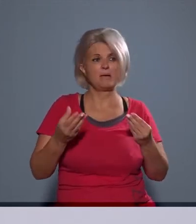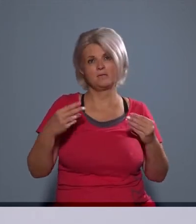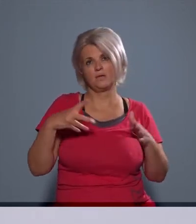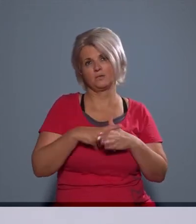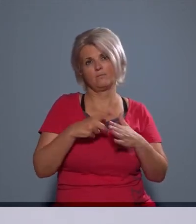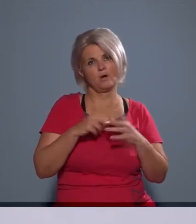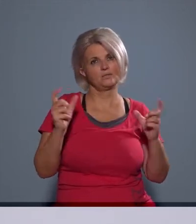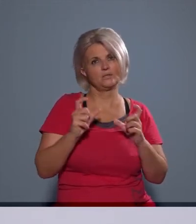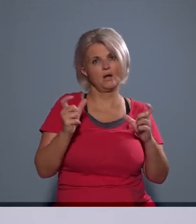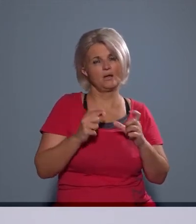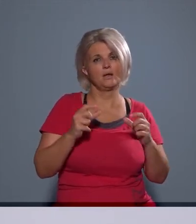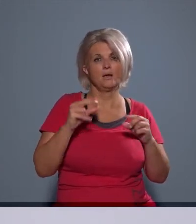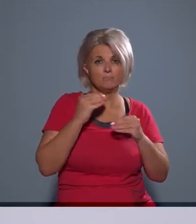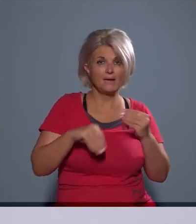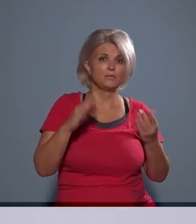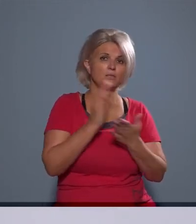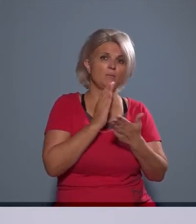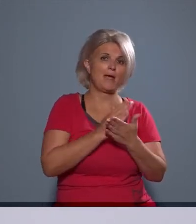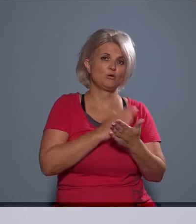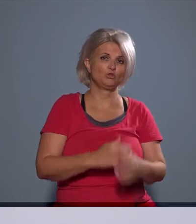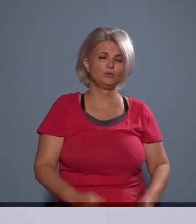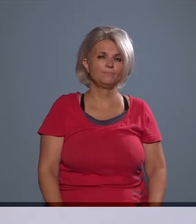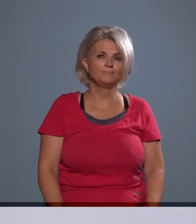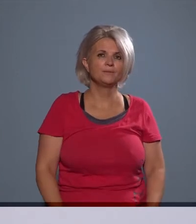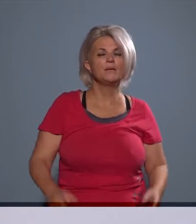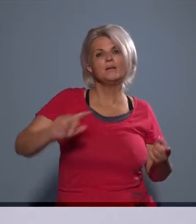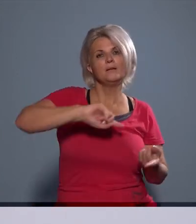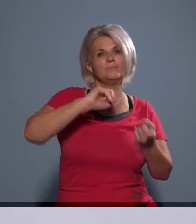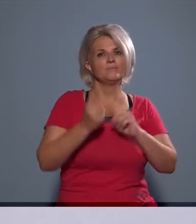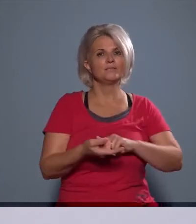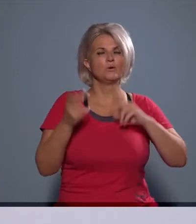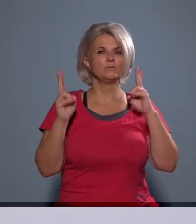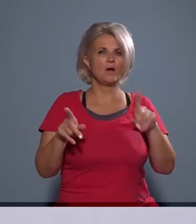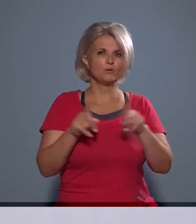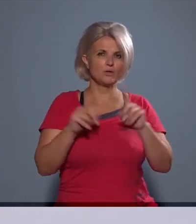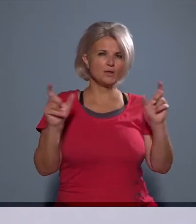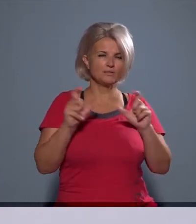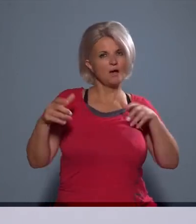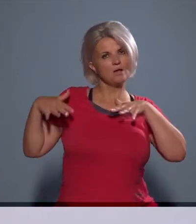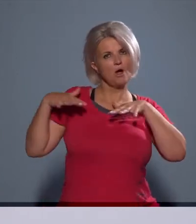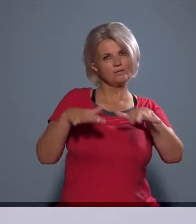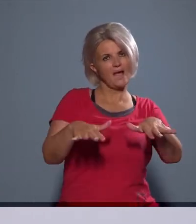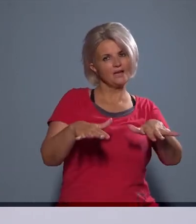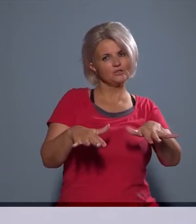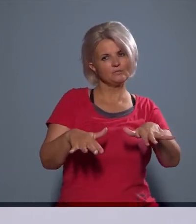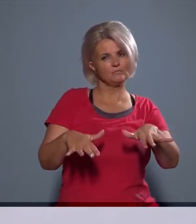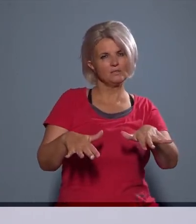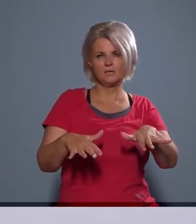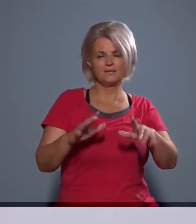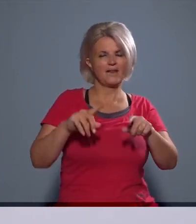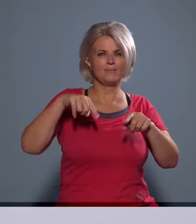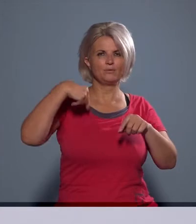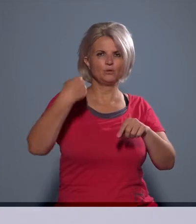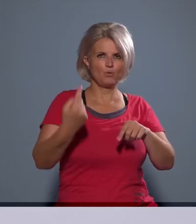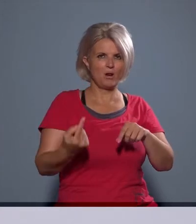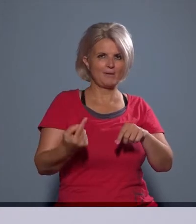engem egyébként mennyire zavar az a zaj, mert az jogszabályszerű. Viszont van olyan zajhatás, ami